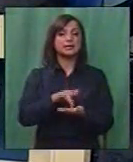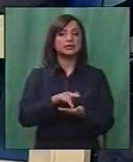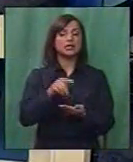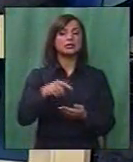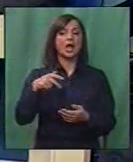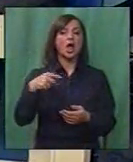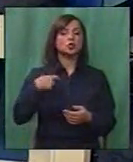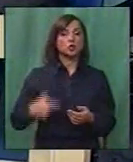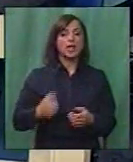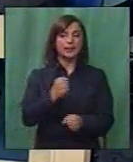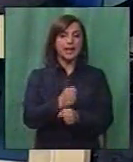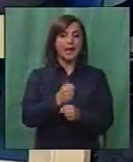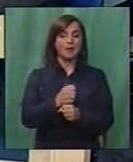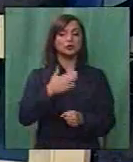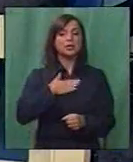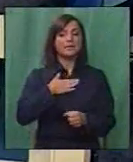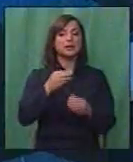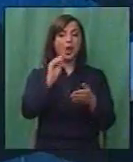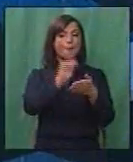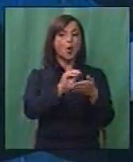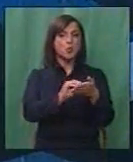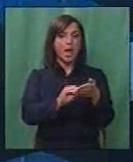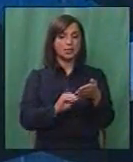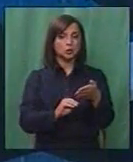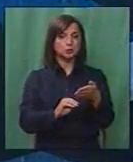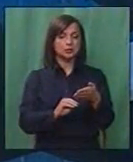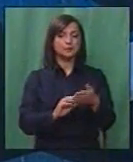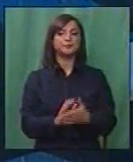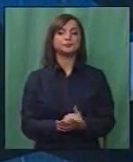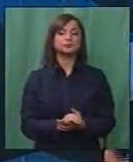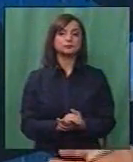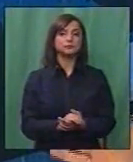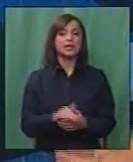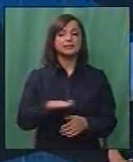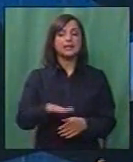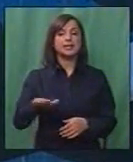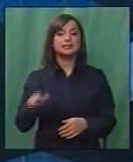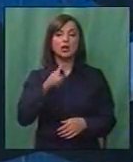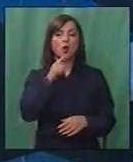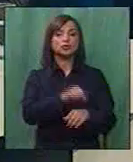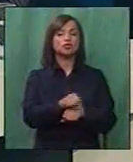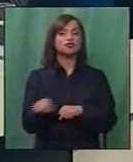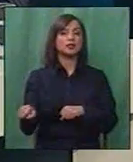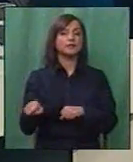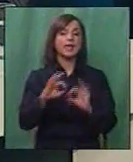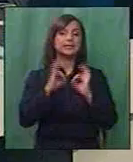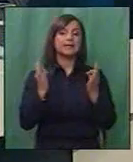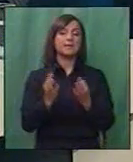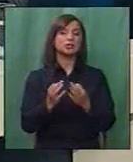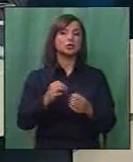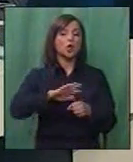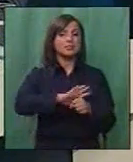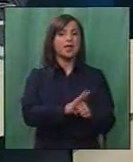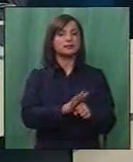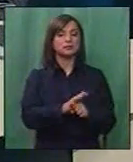за социални работи имаат податоци и за децата кои се жртви на семејното